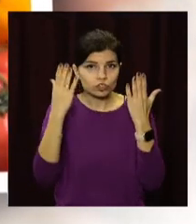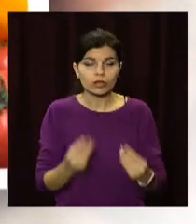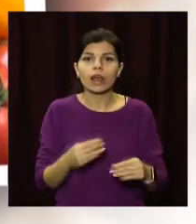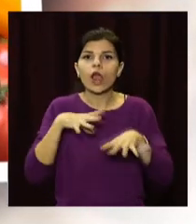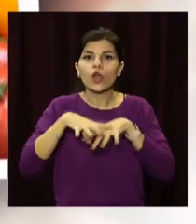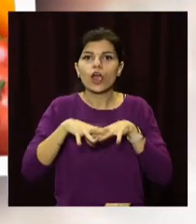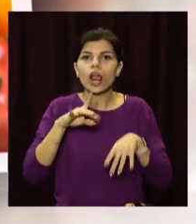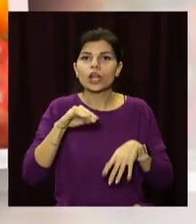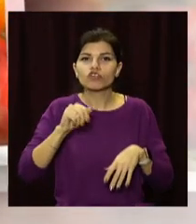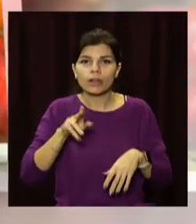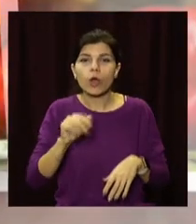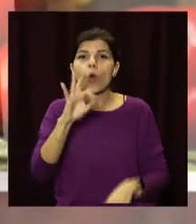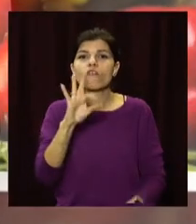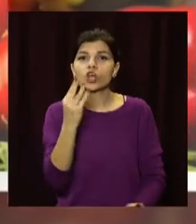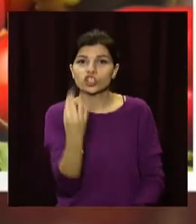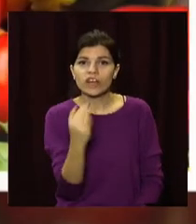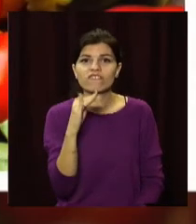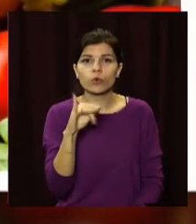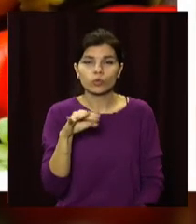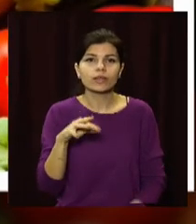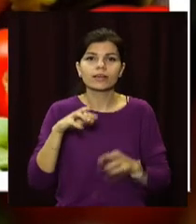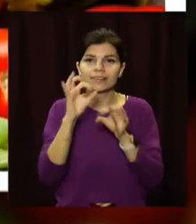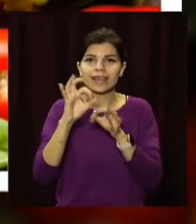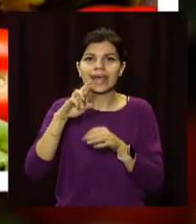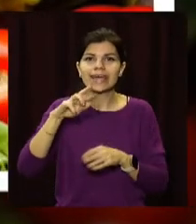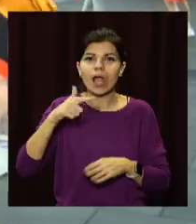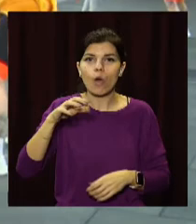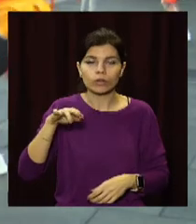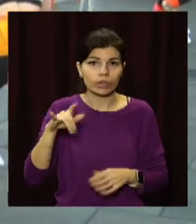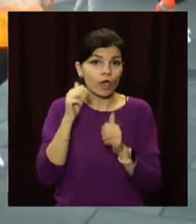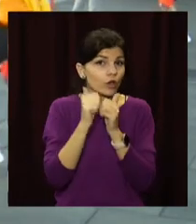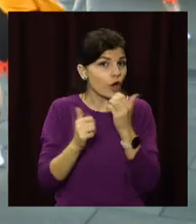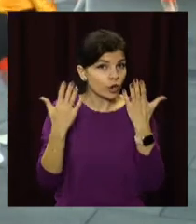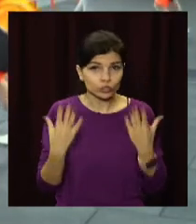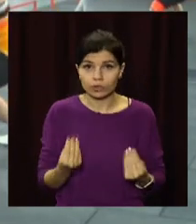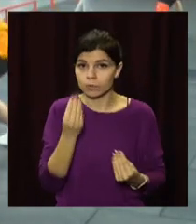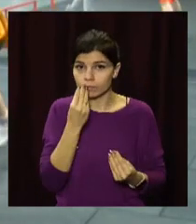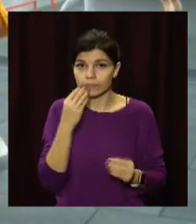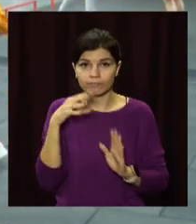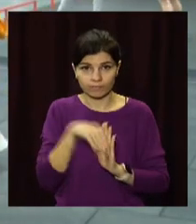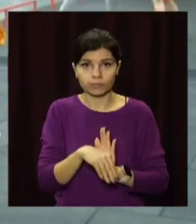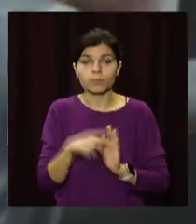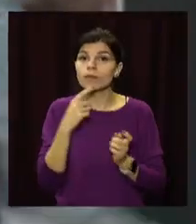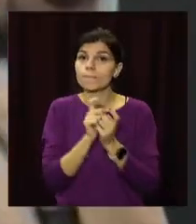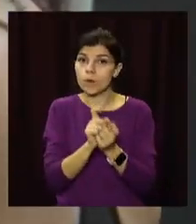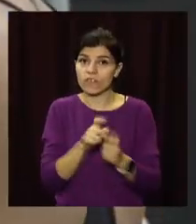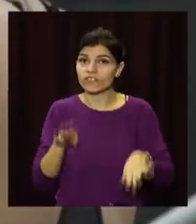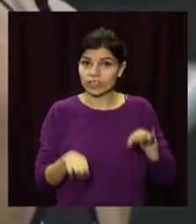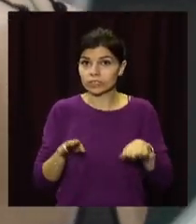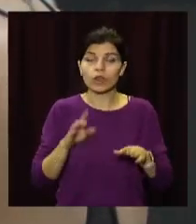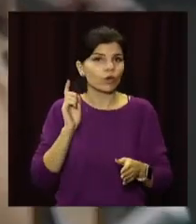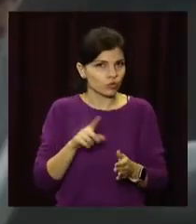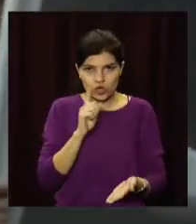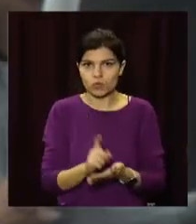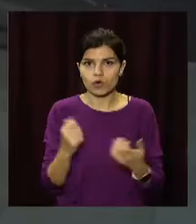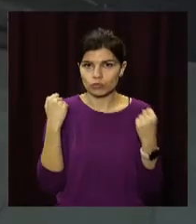овощі, фрукти, ягоди мають присутствувати в кожному прийомі пищі. У боротьбі з зайвими кілограмами не обійтися й без спорту. Тренери